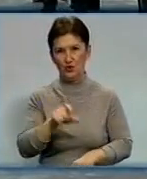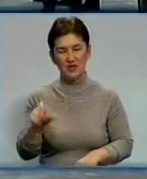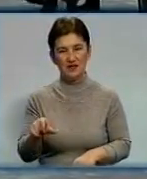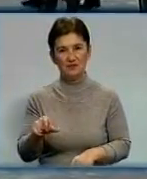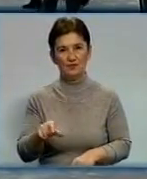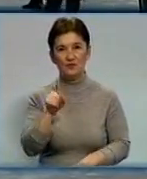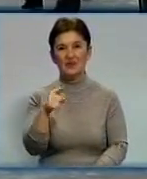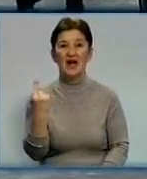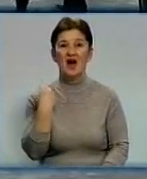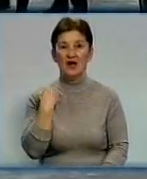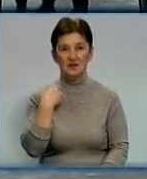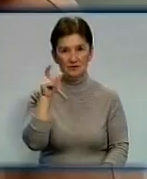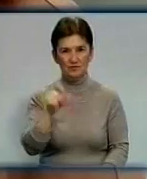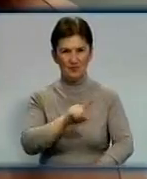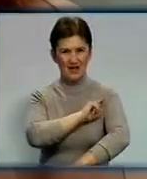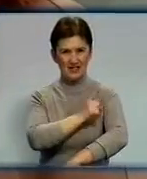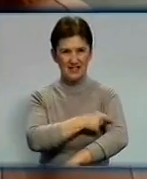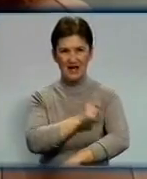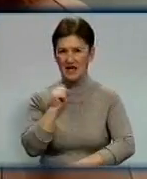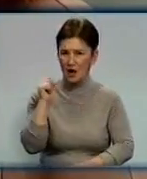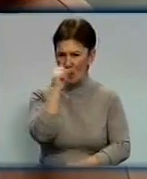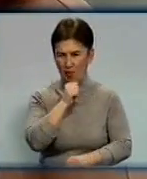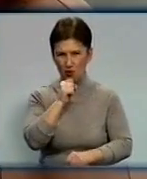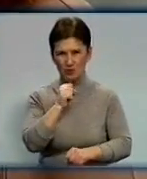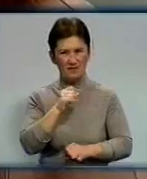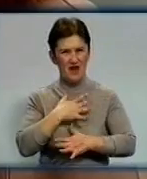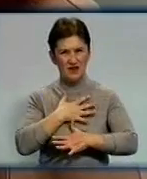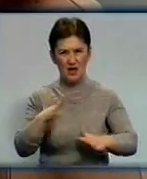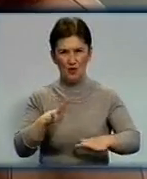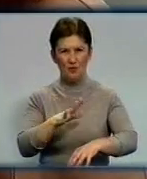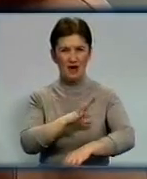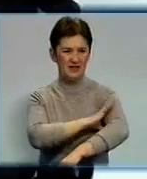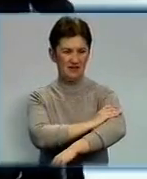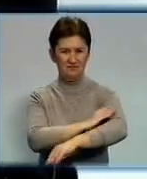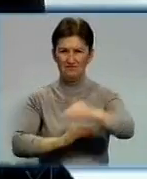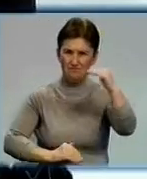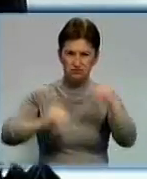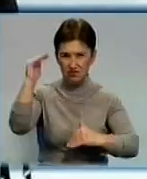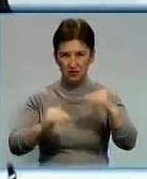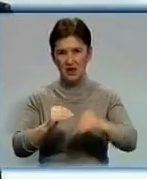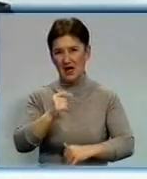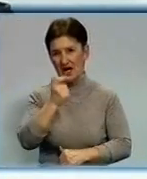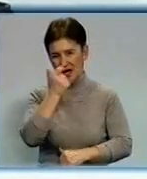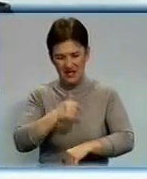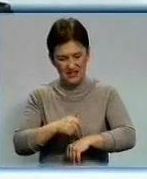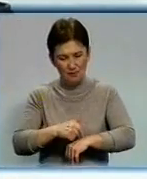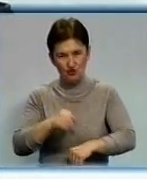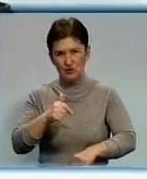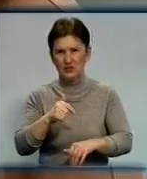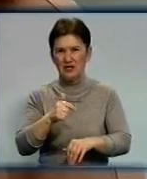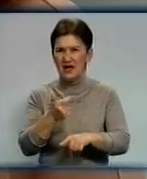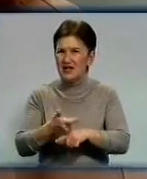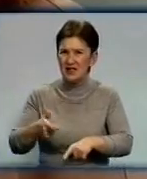Кіровоградка Любов Панасенко сильних морозів не любить. Перепадів температури боїться ще більше. Тоді її самопочуття різко погіршується.